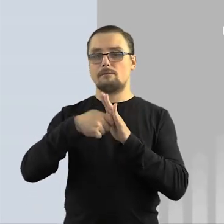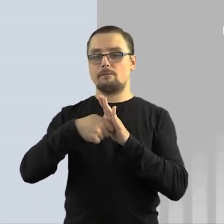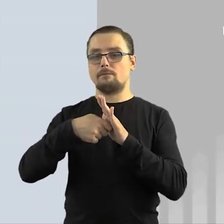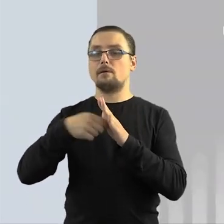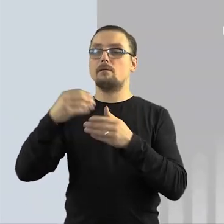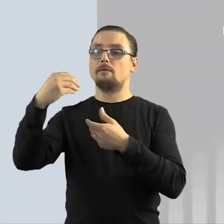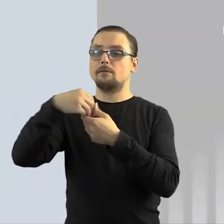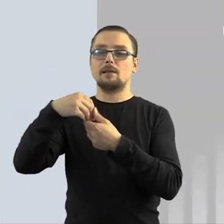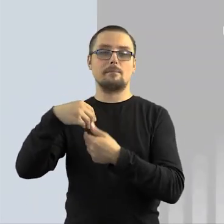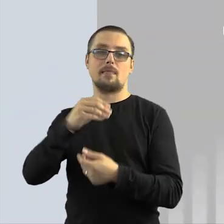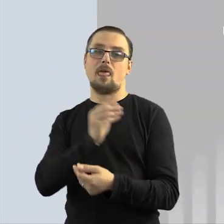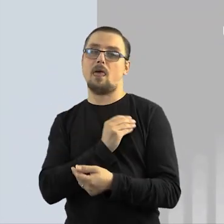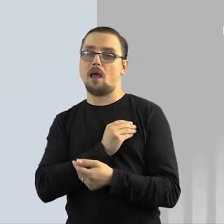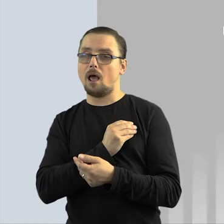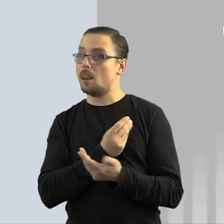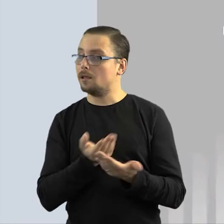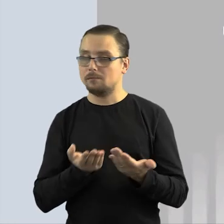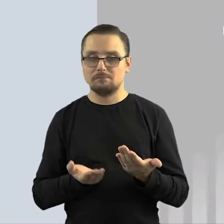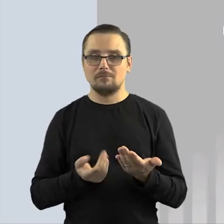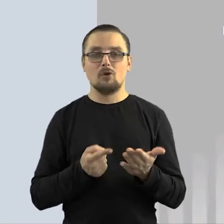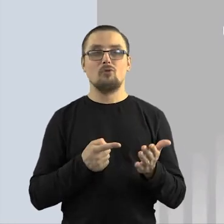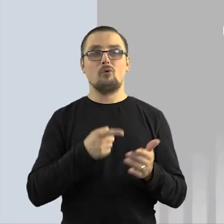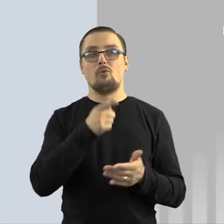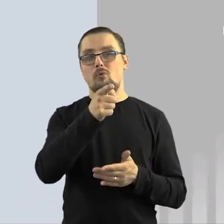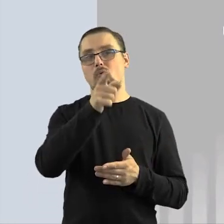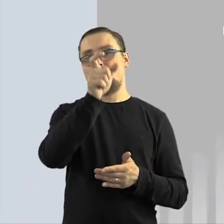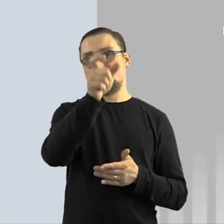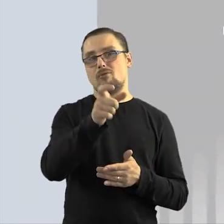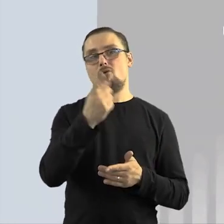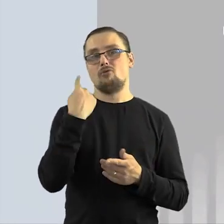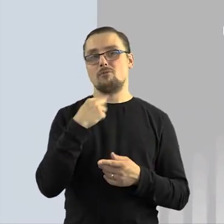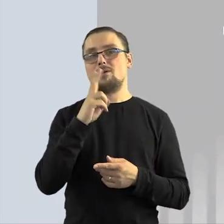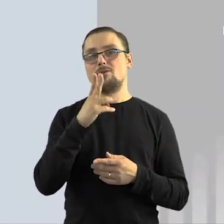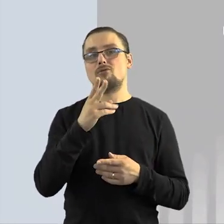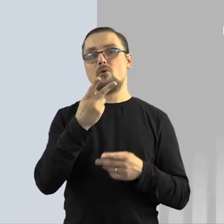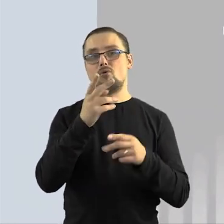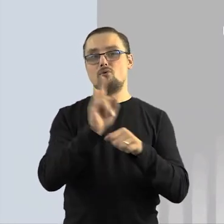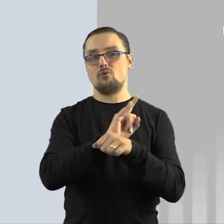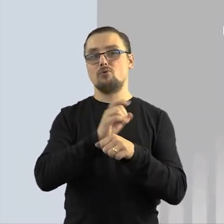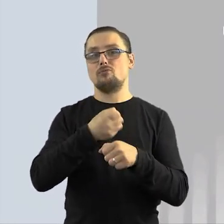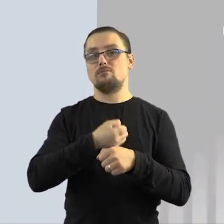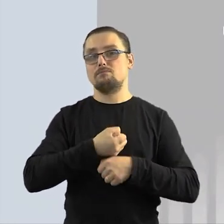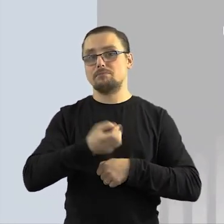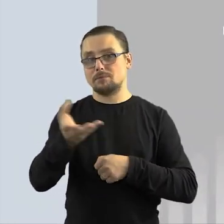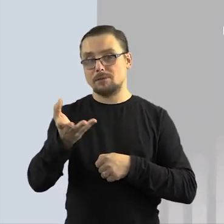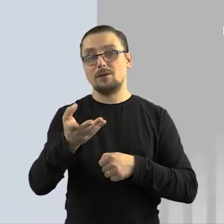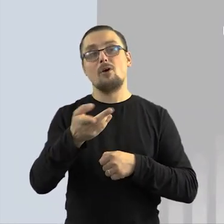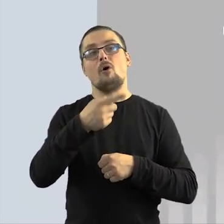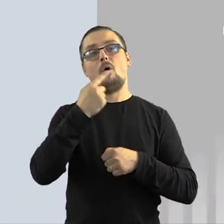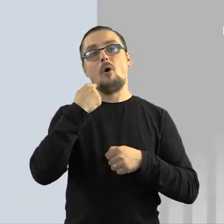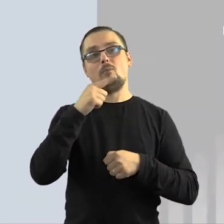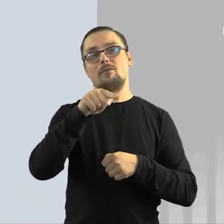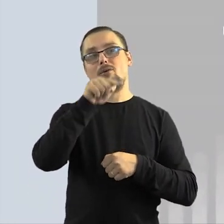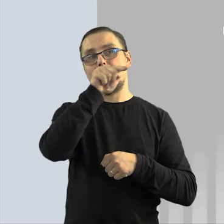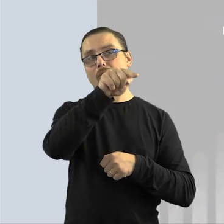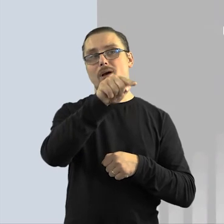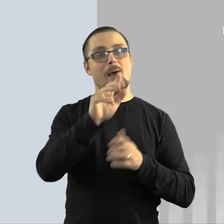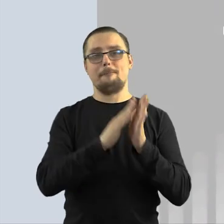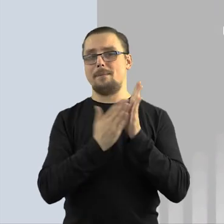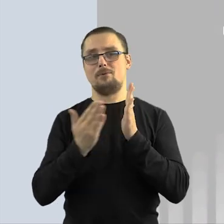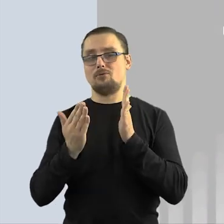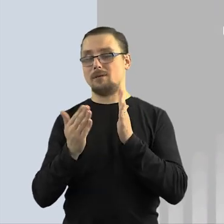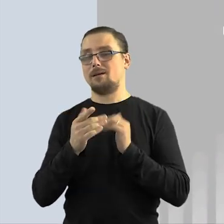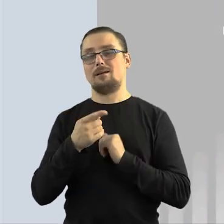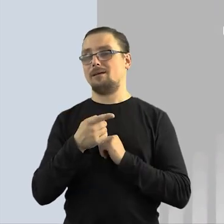ewentualnego naruszenia, bo na przykład coś się znalazło nielegalnie na YouTubie, no to wtedy ten, kto zamieścił to na YouTubie, będzie osobą